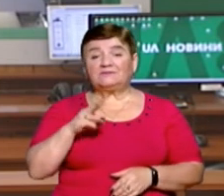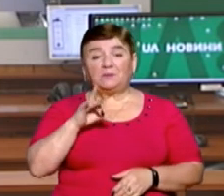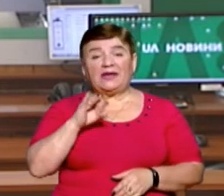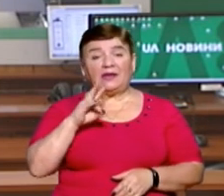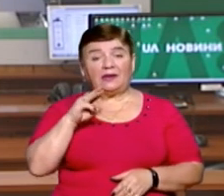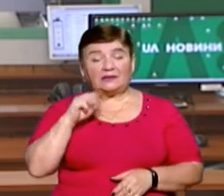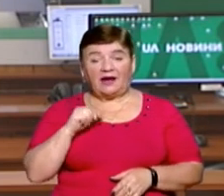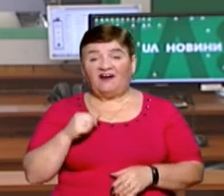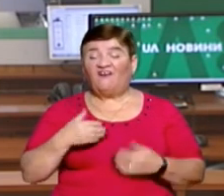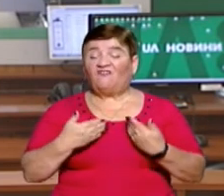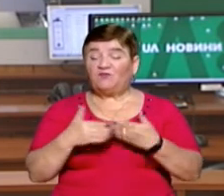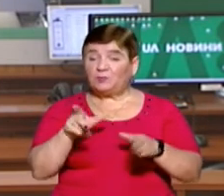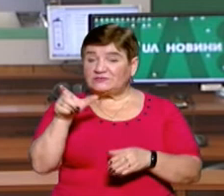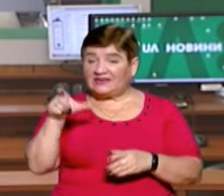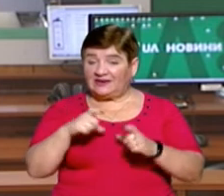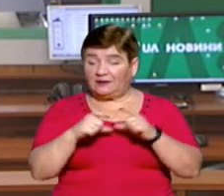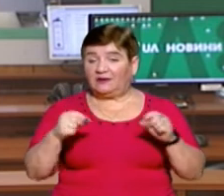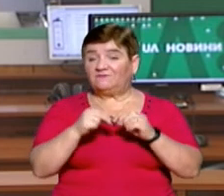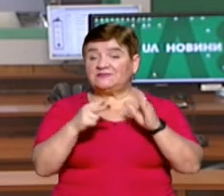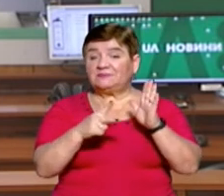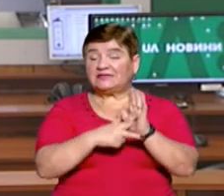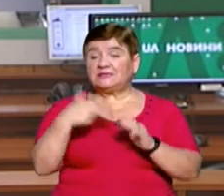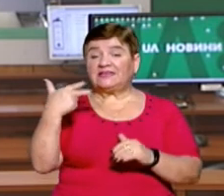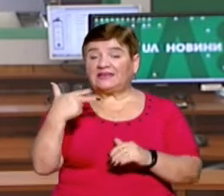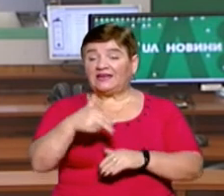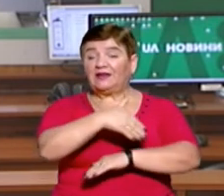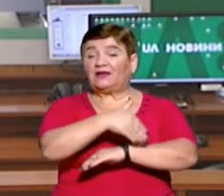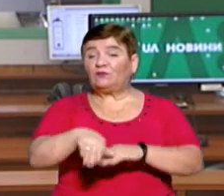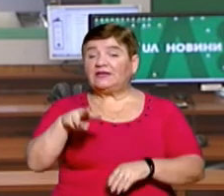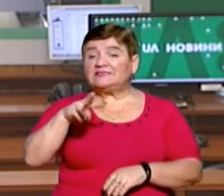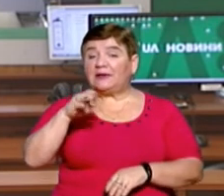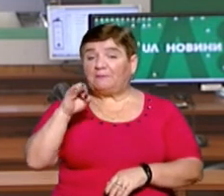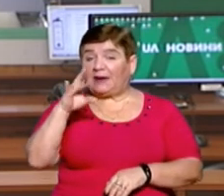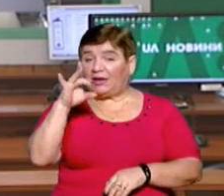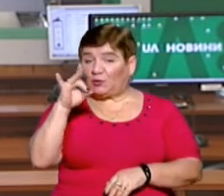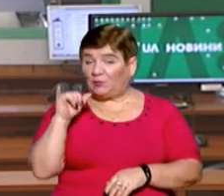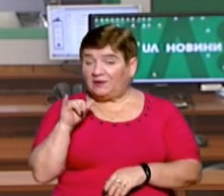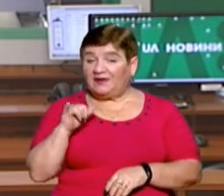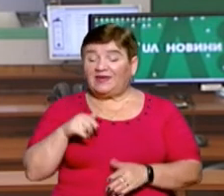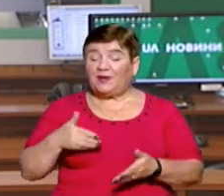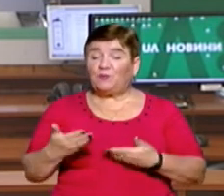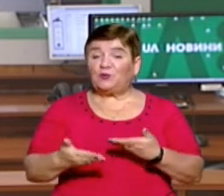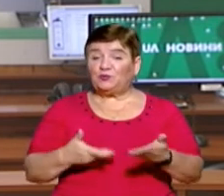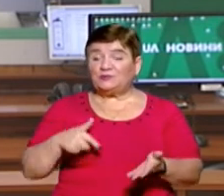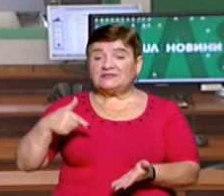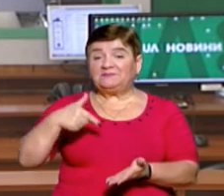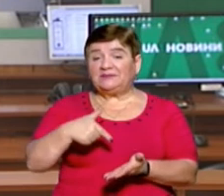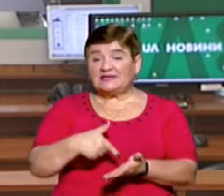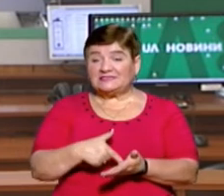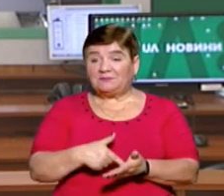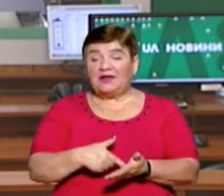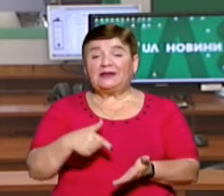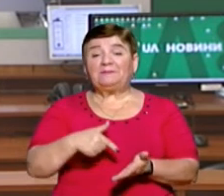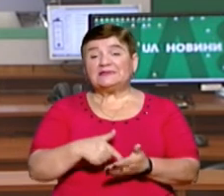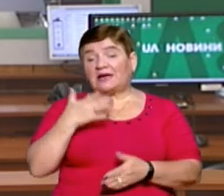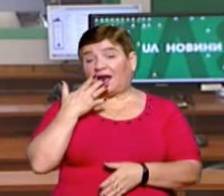Випускники зберуться о 18.30 на вулиці Миру та парадом пройдуться містом. Захід транслюватимуть онлайн на сайті